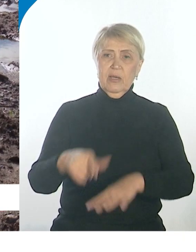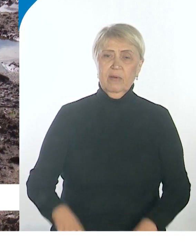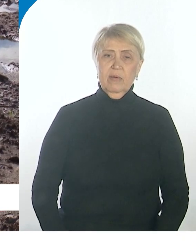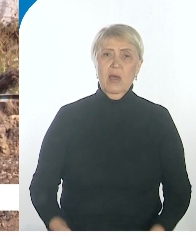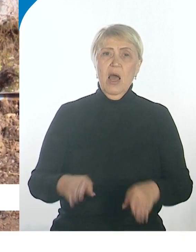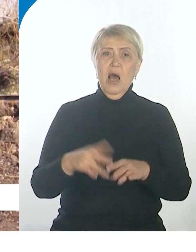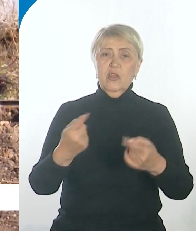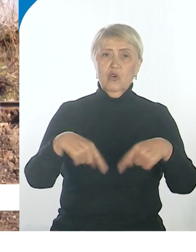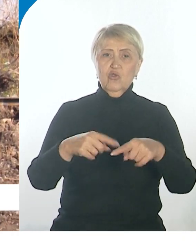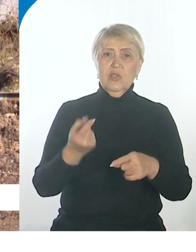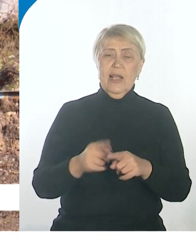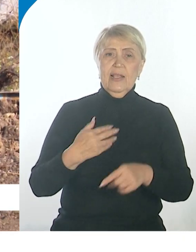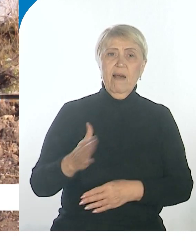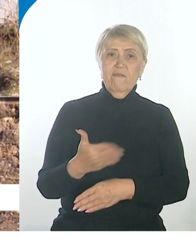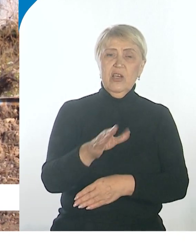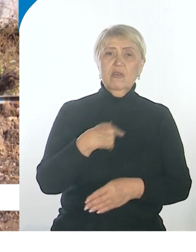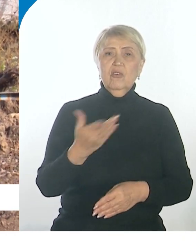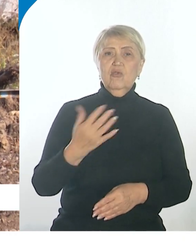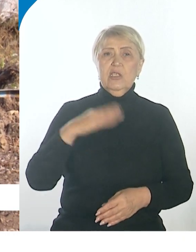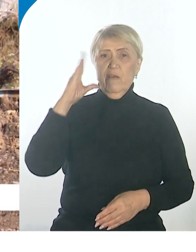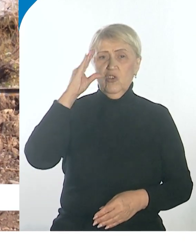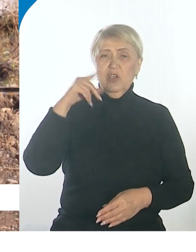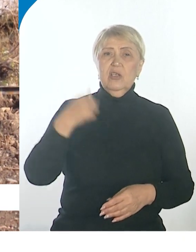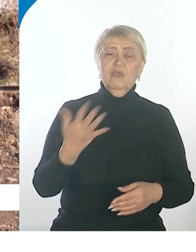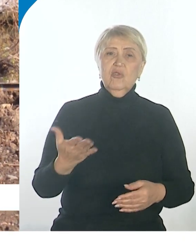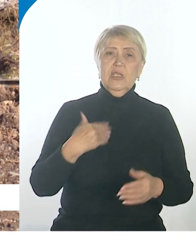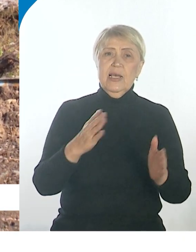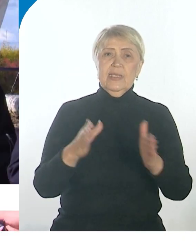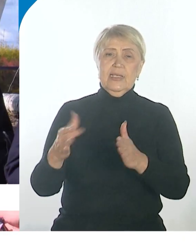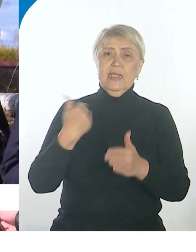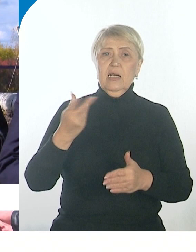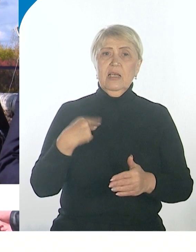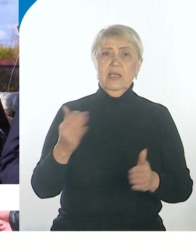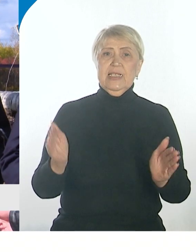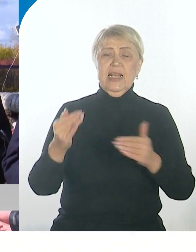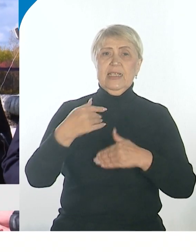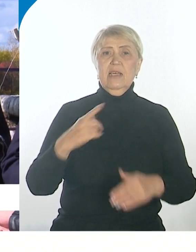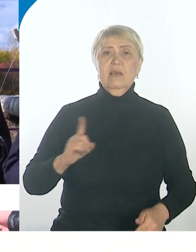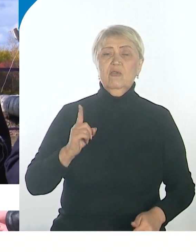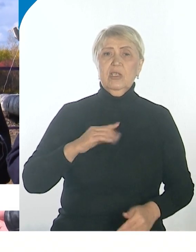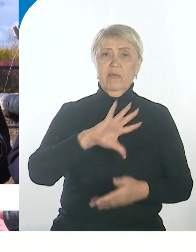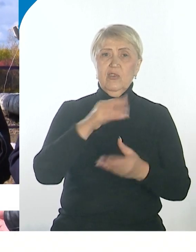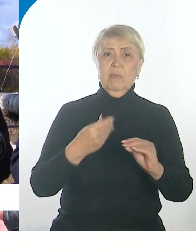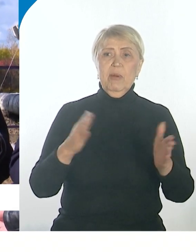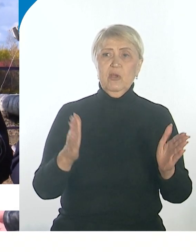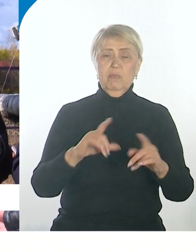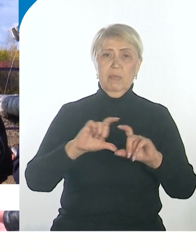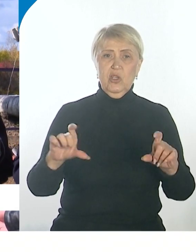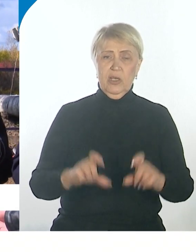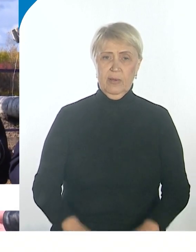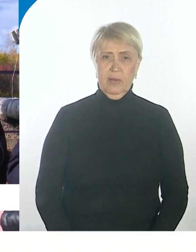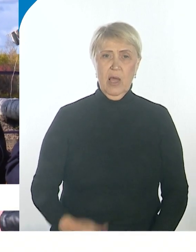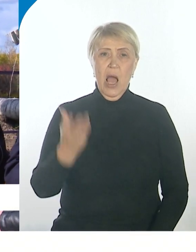А также зона для выгула и дрессировки, лечебный стационар и складские помещения. Сама идея родилась в прошлом году, когда